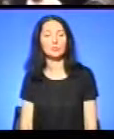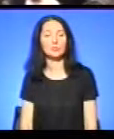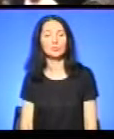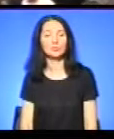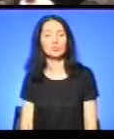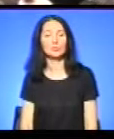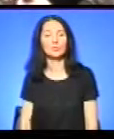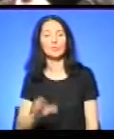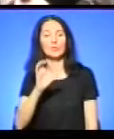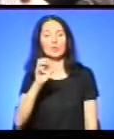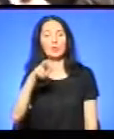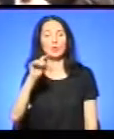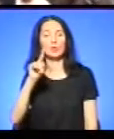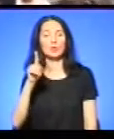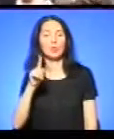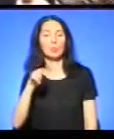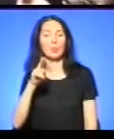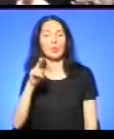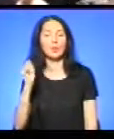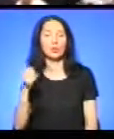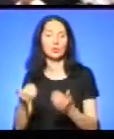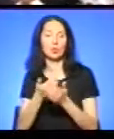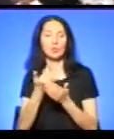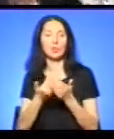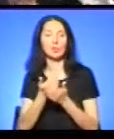Світлана Лазорик, Василь Панчук, новини.